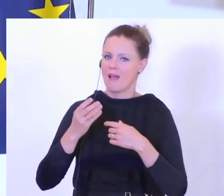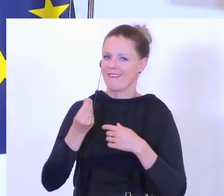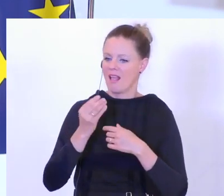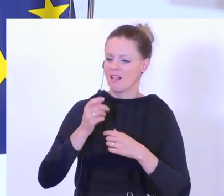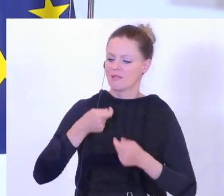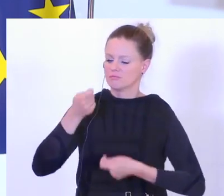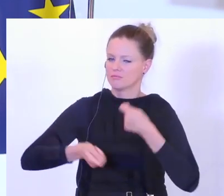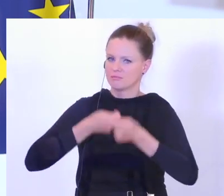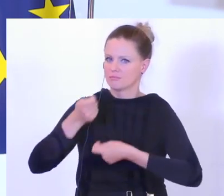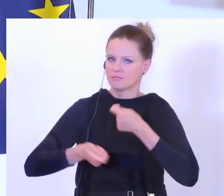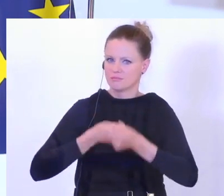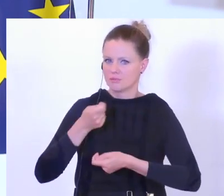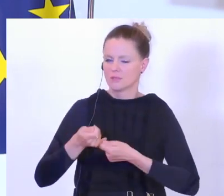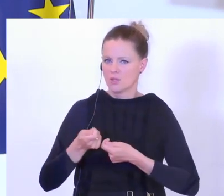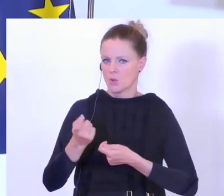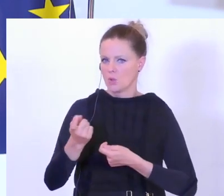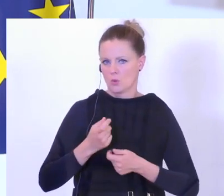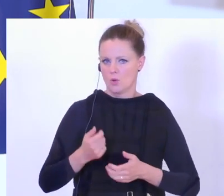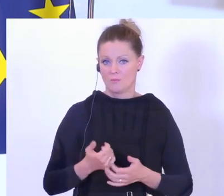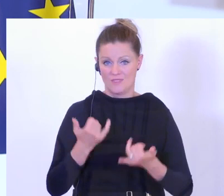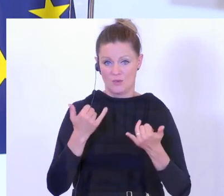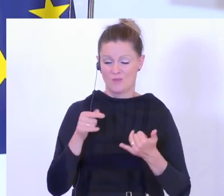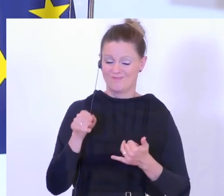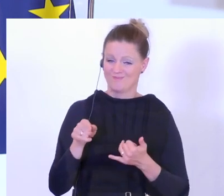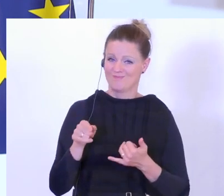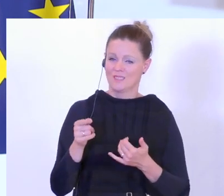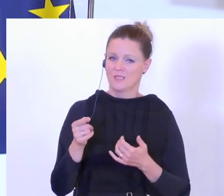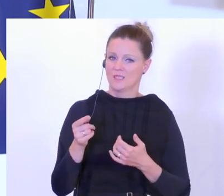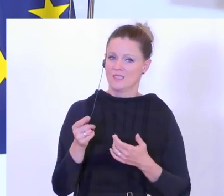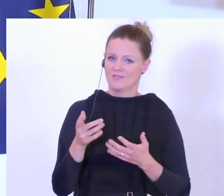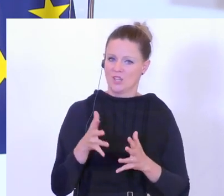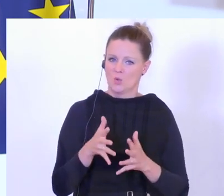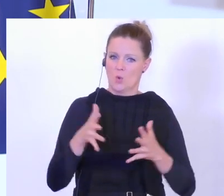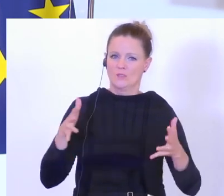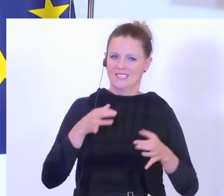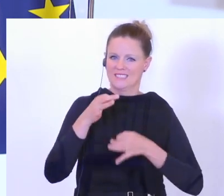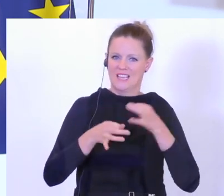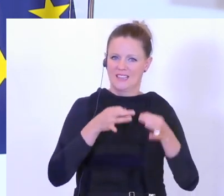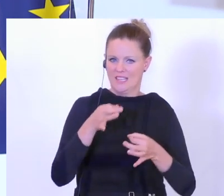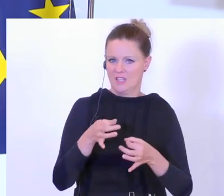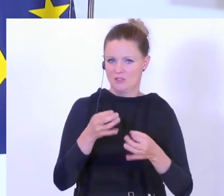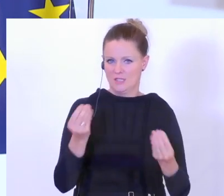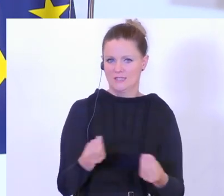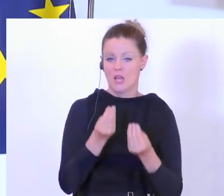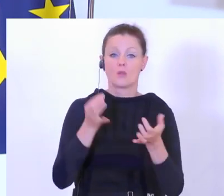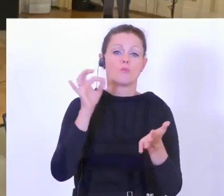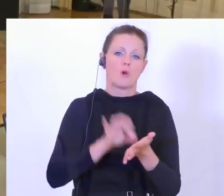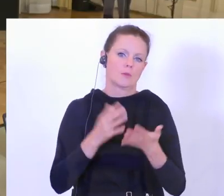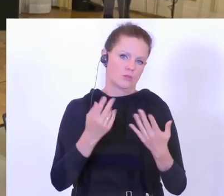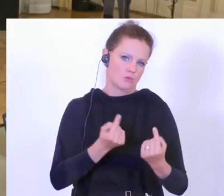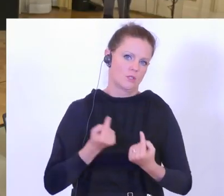hineingesteckt derzeit. Das sind so diese zwei großen strategischen Linien momentan auf dem Gebiet.